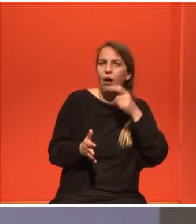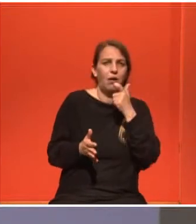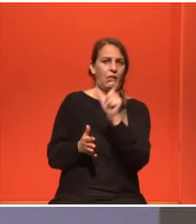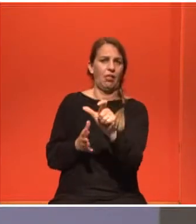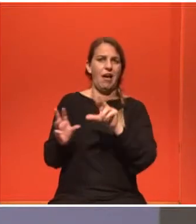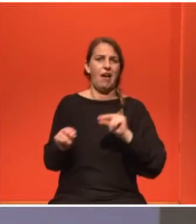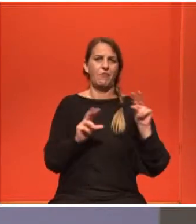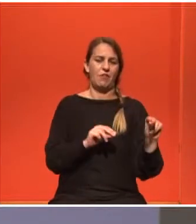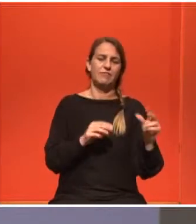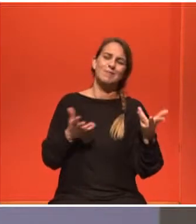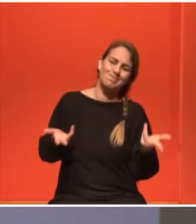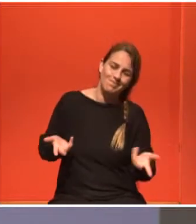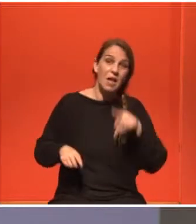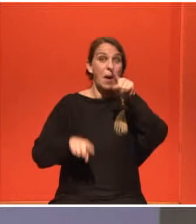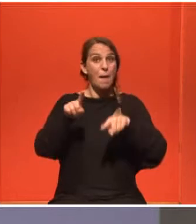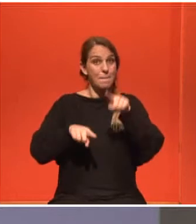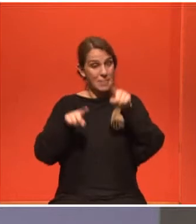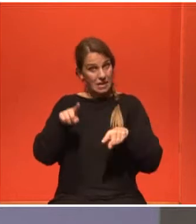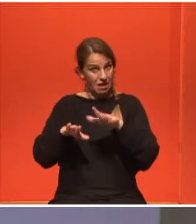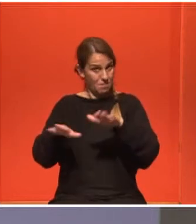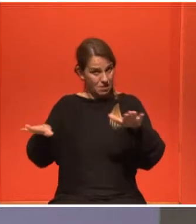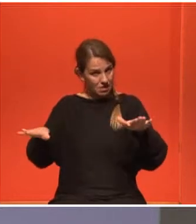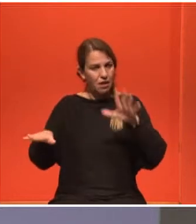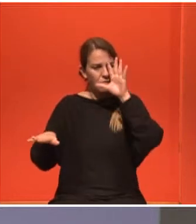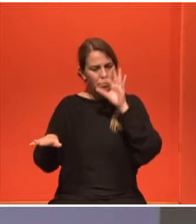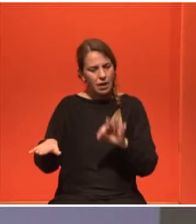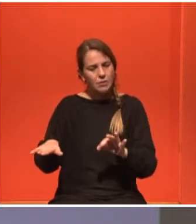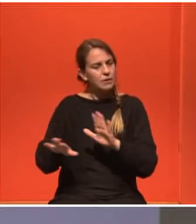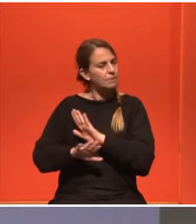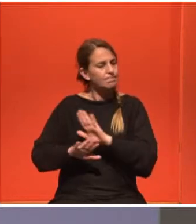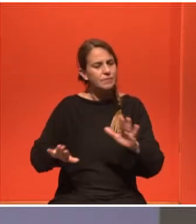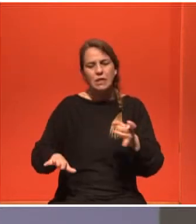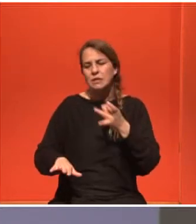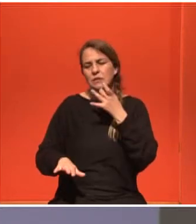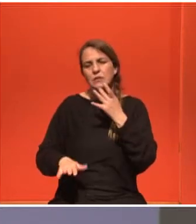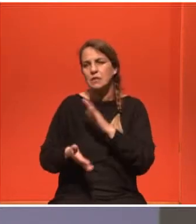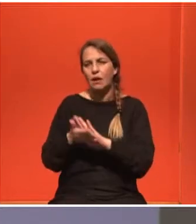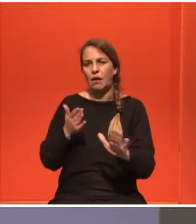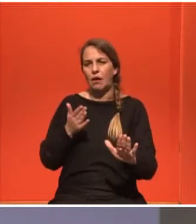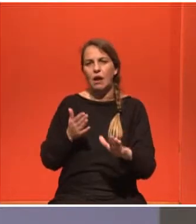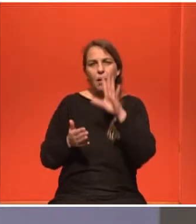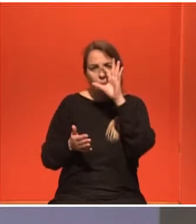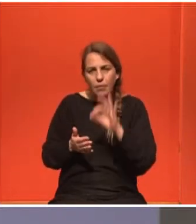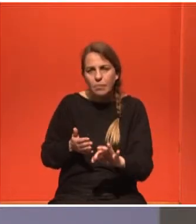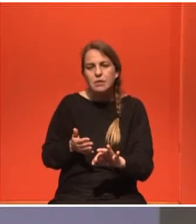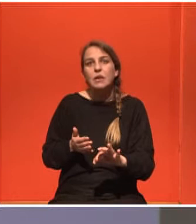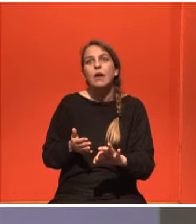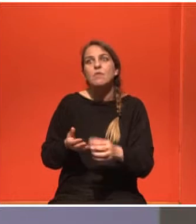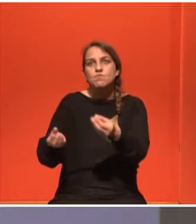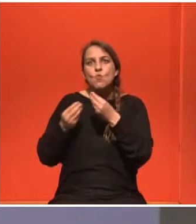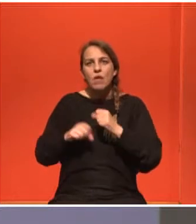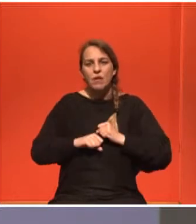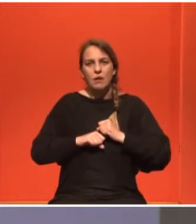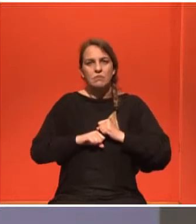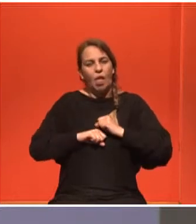Υπάρχουν και άτομα που μου φέρθηκαν πολύ σκληρά που με πλήγουν τότε και δεν μιλούσα και αυτό είναι κάτι που με